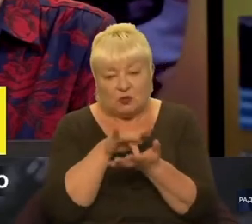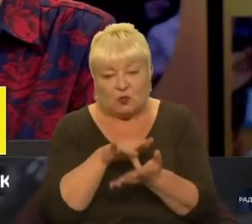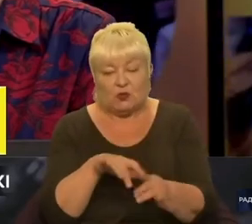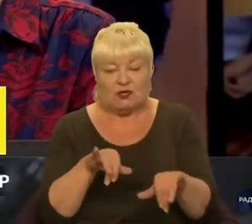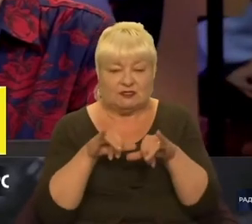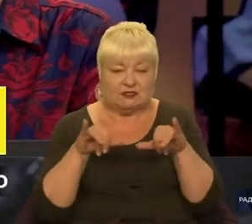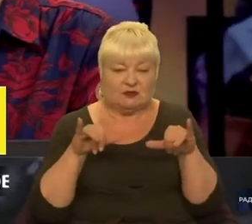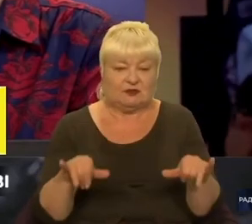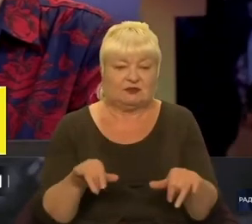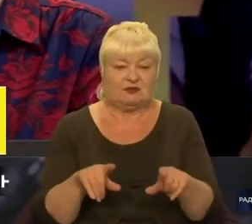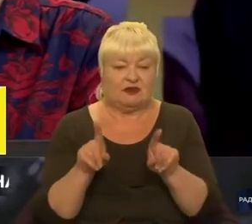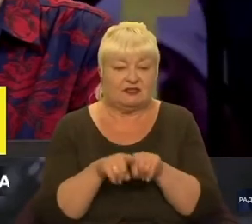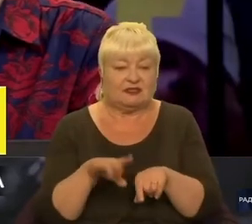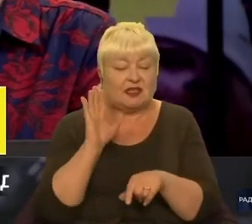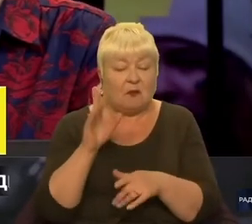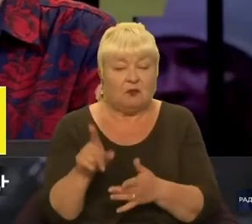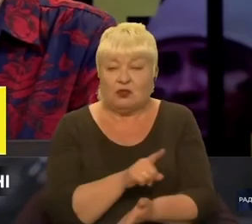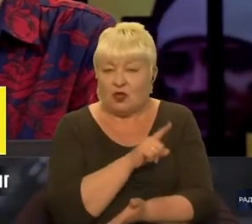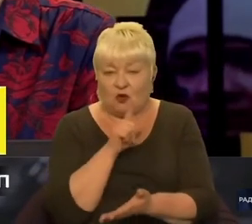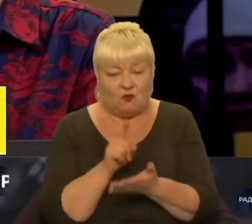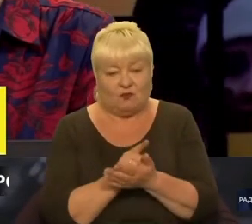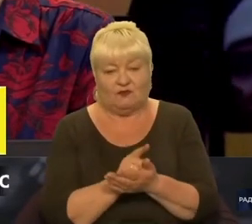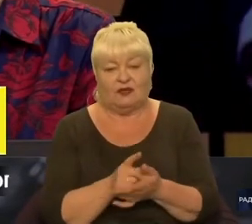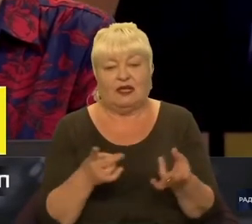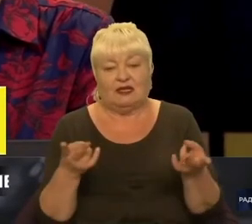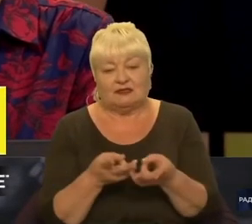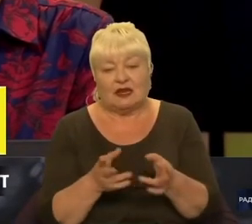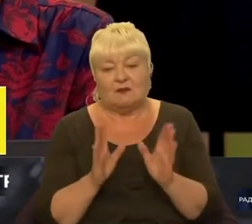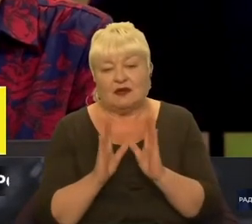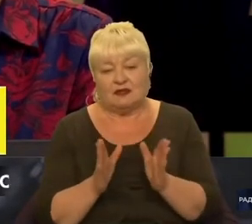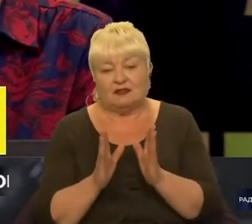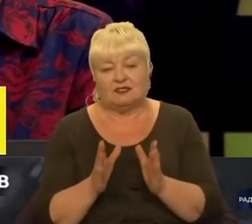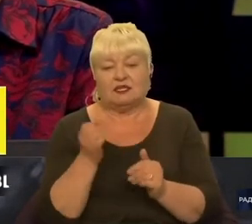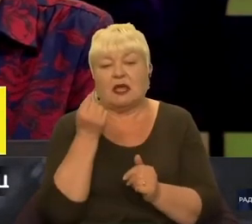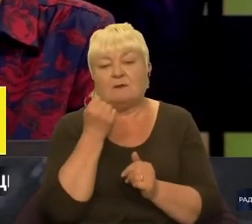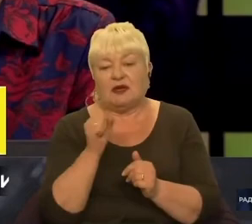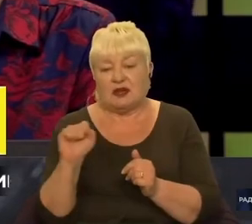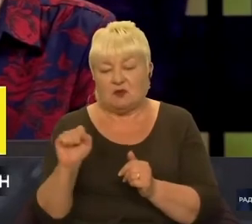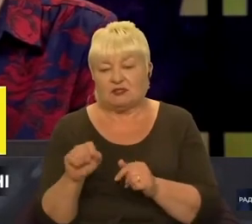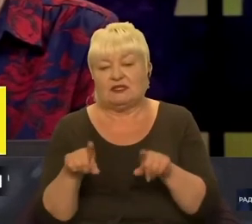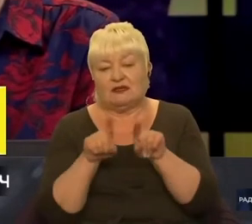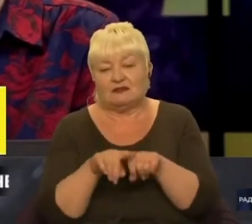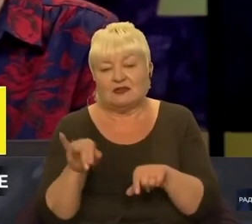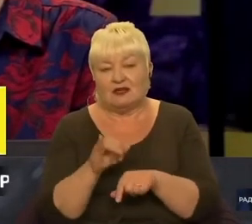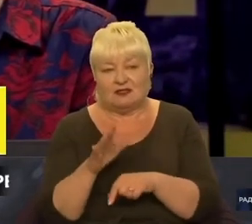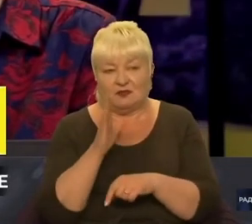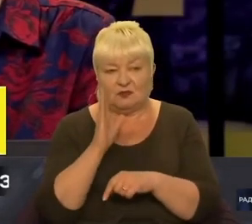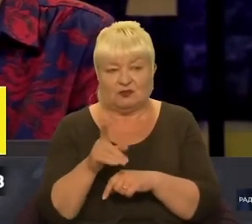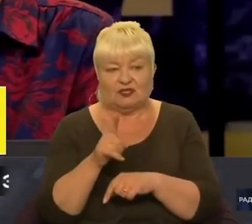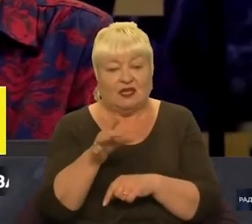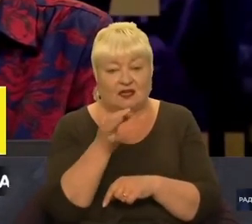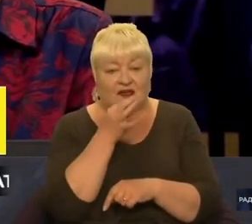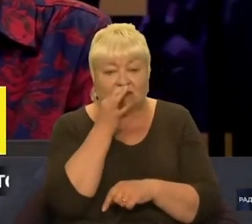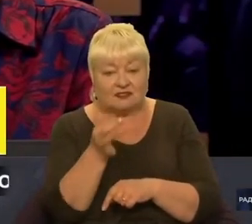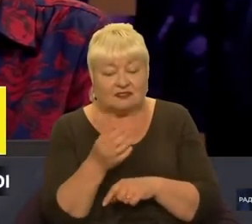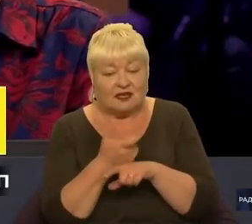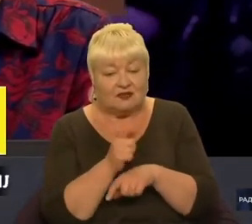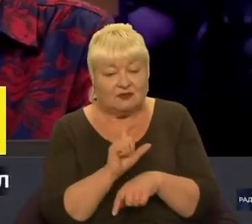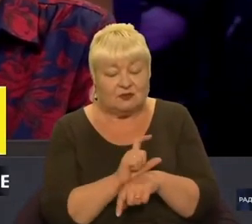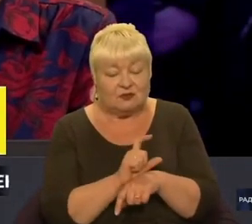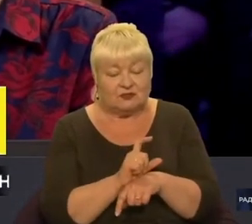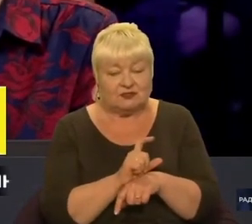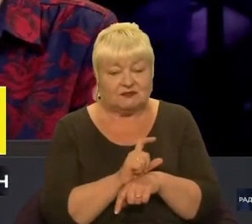власне, такі речі проведені. Обов'язково це буде, треба лише перемогти. Так і буде. Пане Юрію, ви обмовилися дуже, буквально